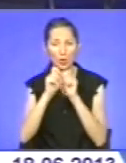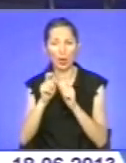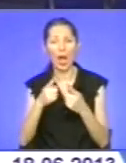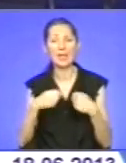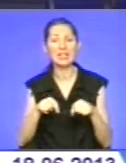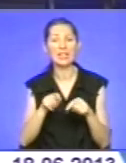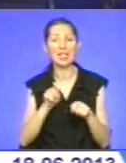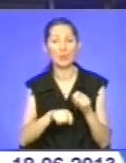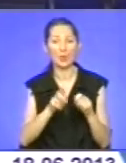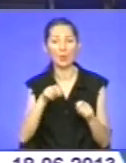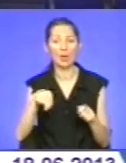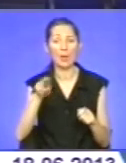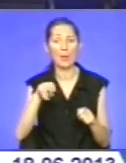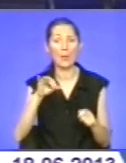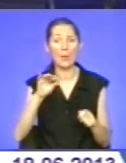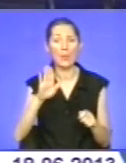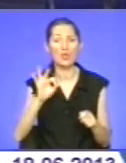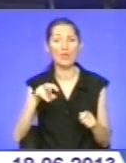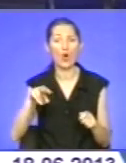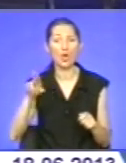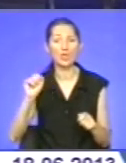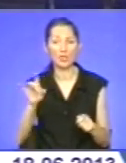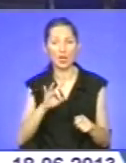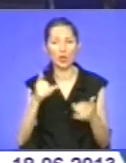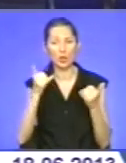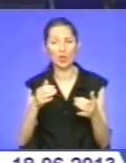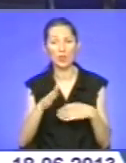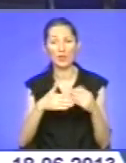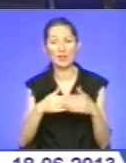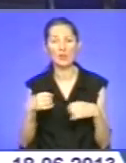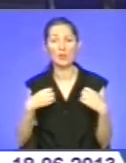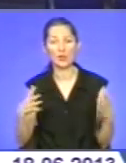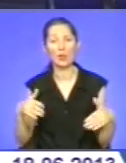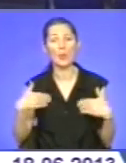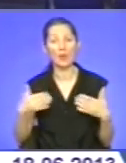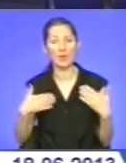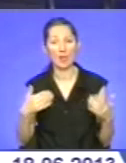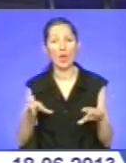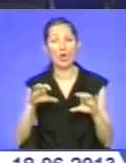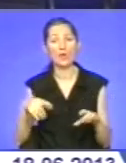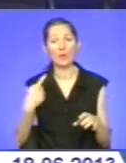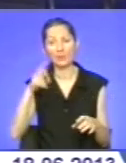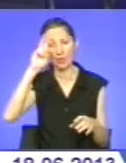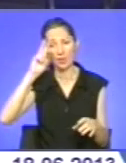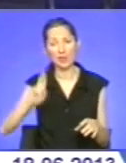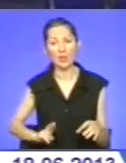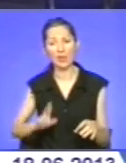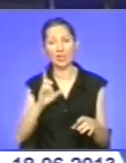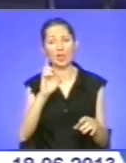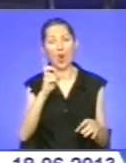інспекторів під Волошійську району сьогодні з професійним святом привітав голова обласної державної адміністрації Лантин Хоптян, а також подарував камери